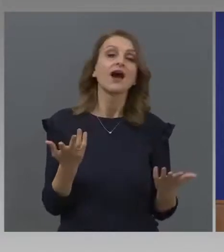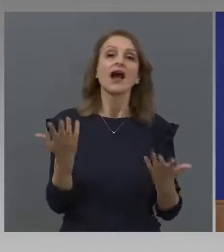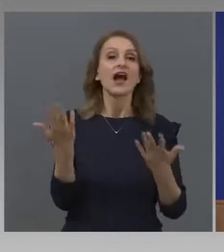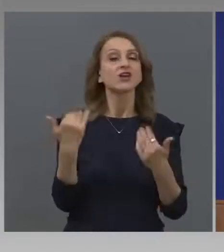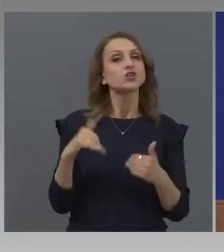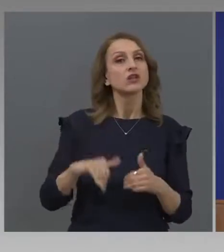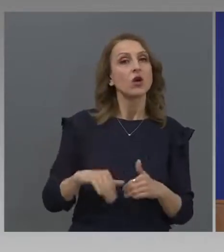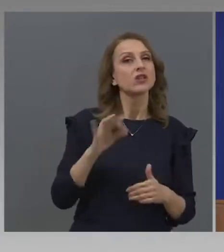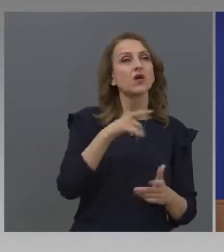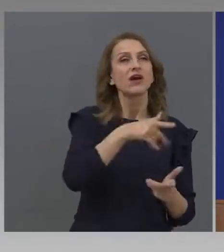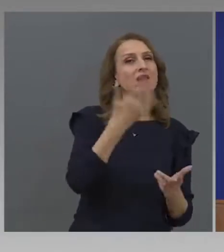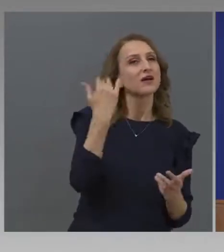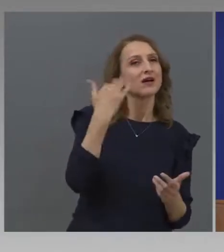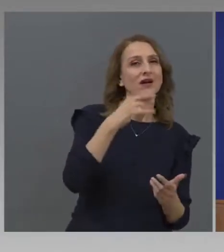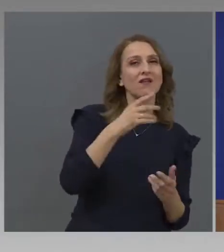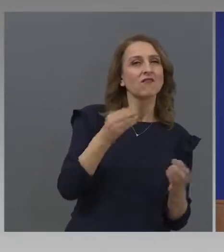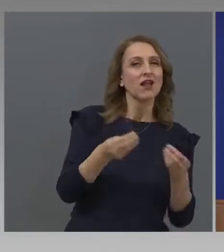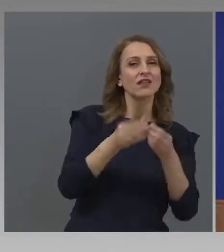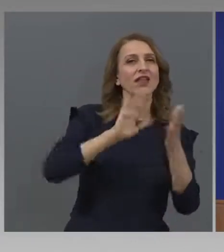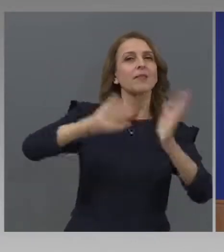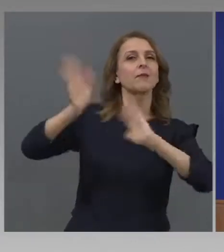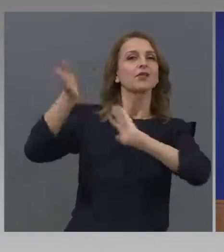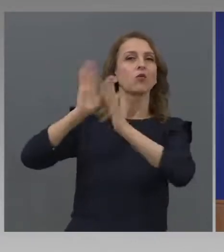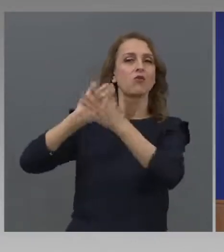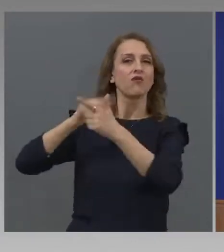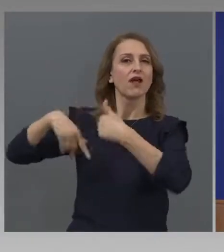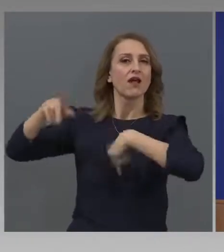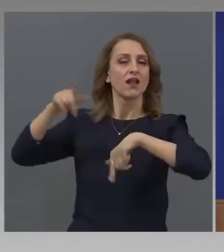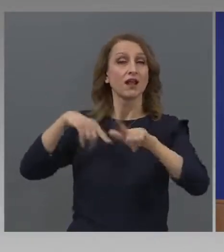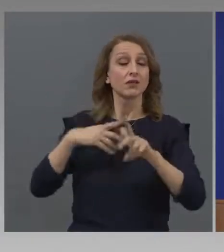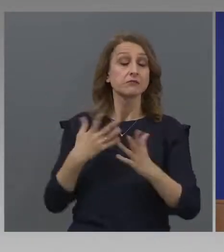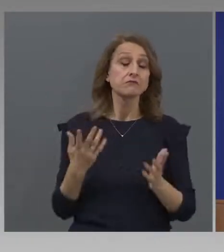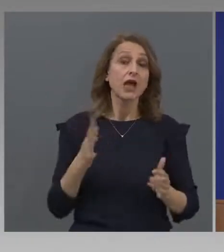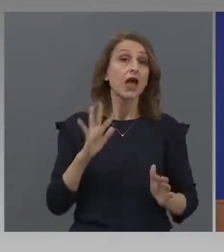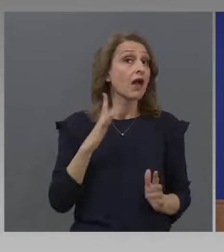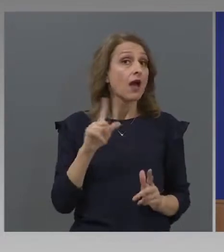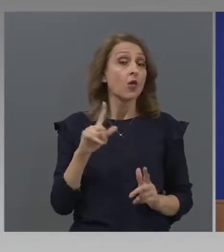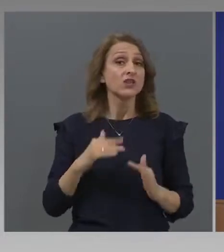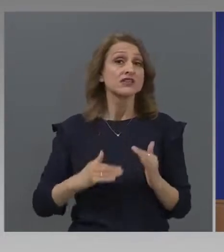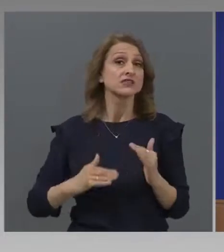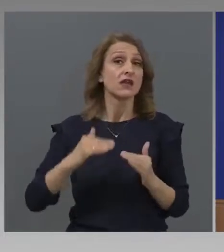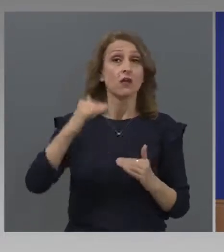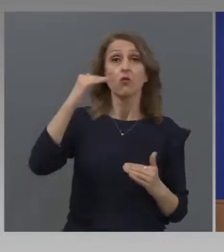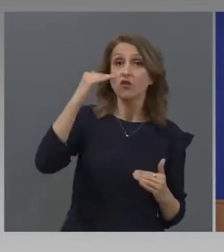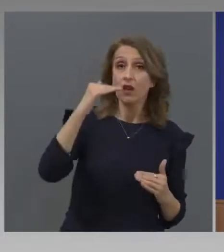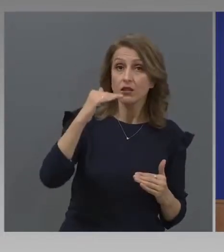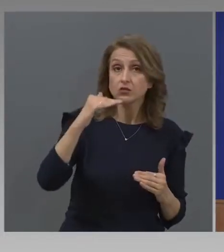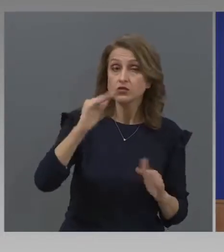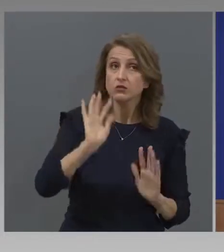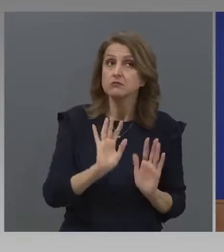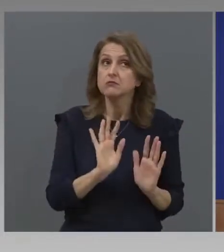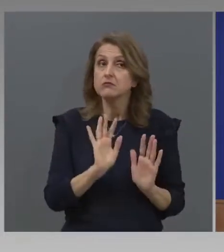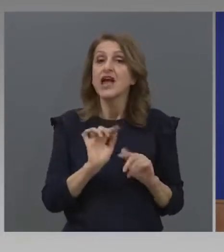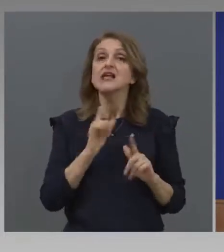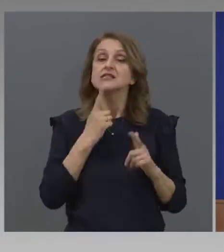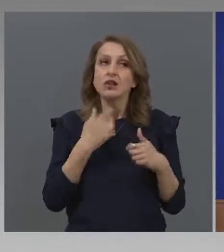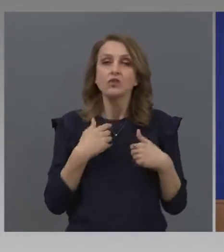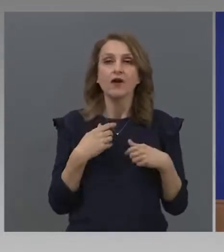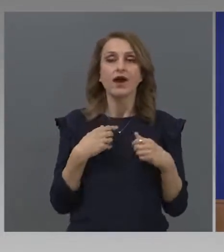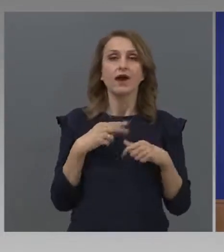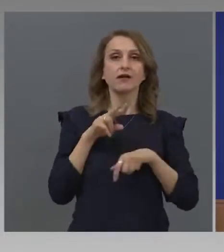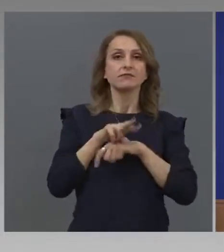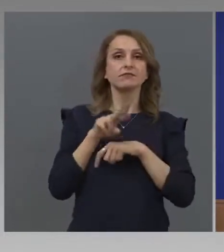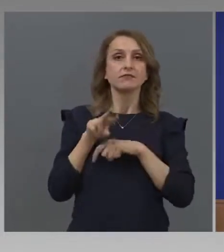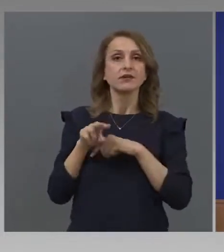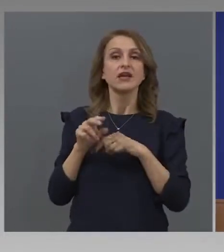от пътуването. В също време, ако не се дигне много, за това го съм възложил за